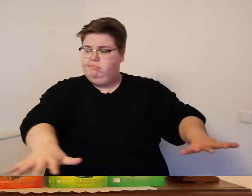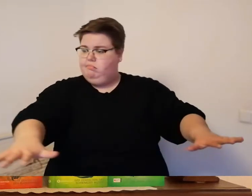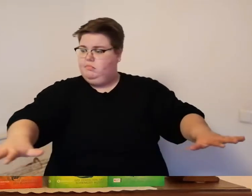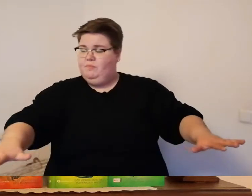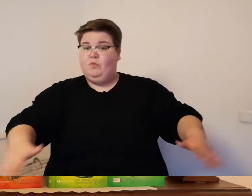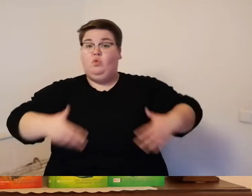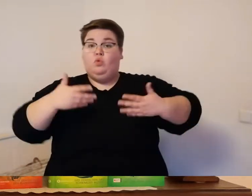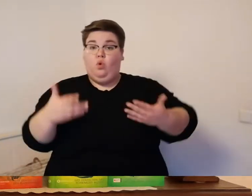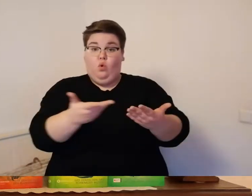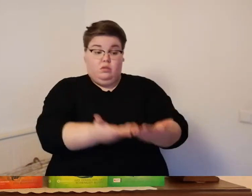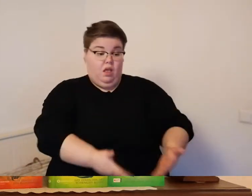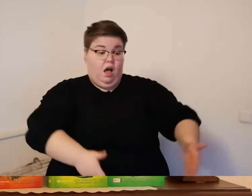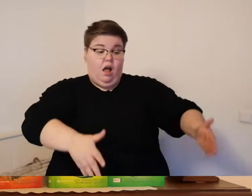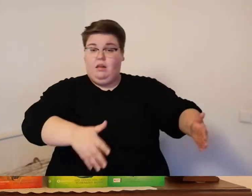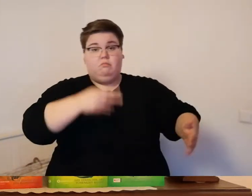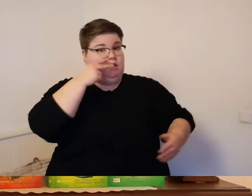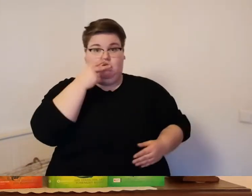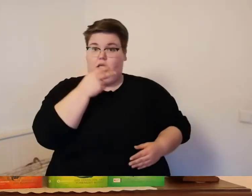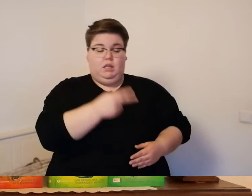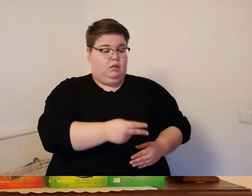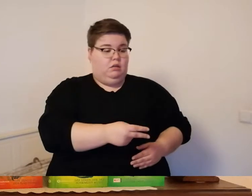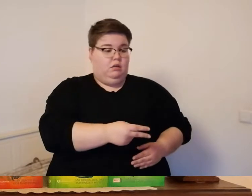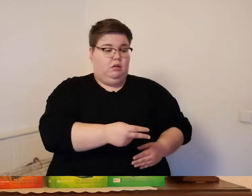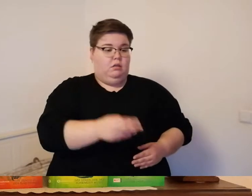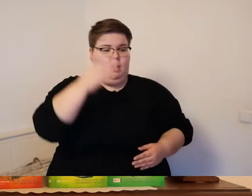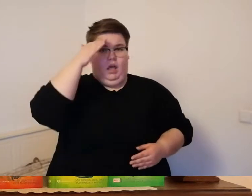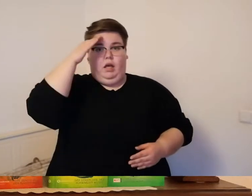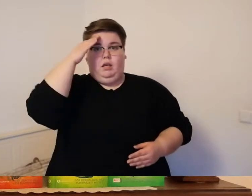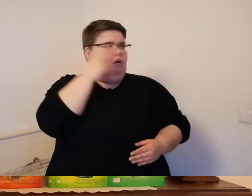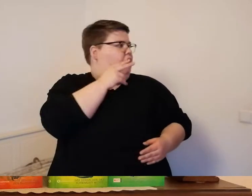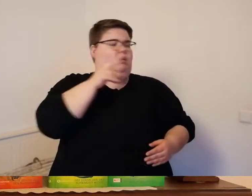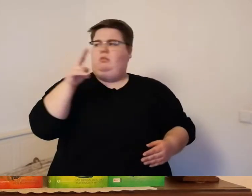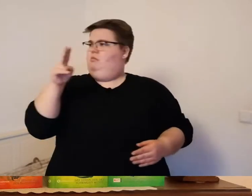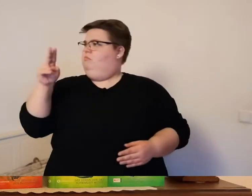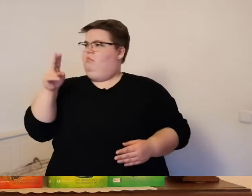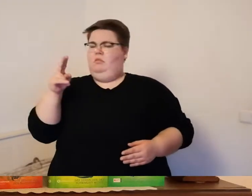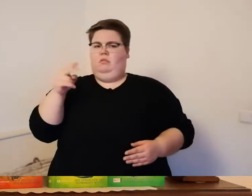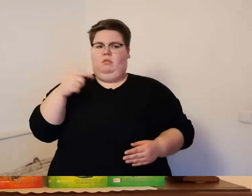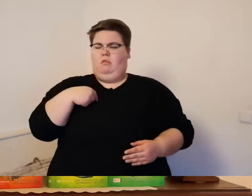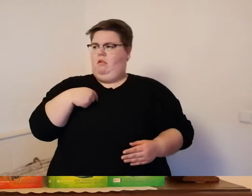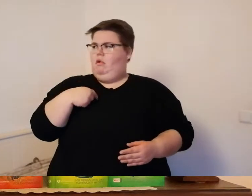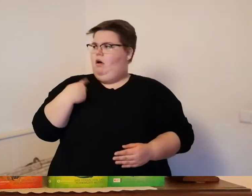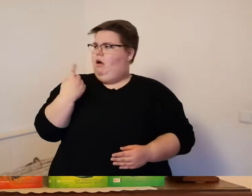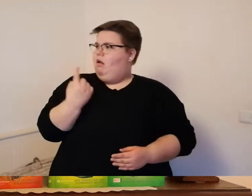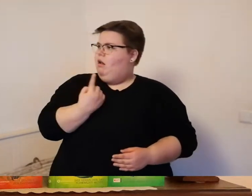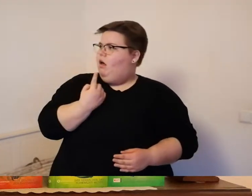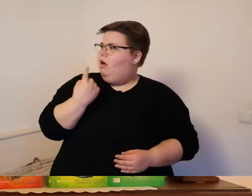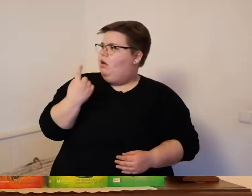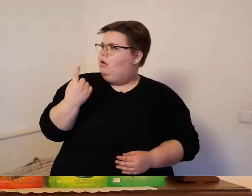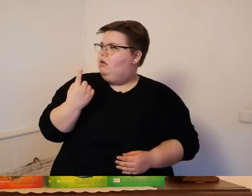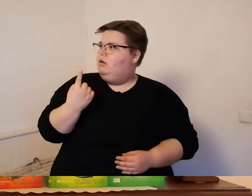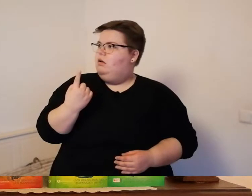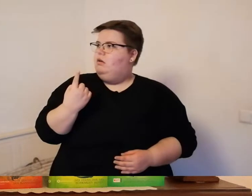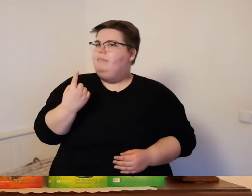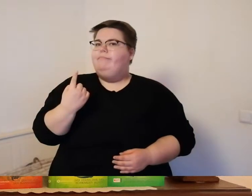hastig sah er sich um aber er war allein offenbar hatte die zauberkraft nur für einen von ihnen gereicht